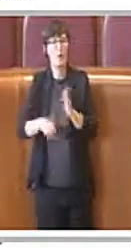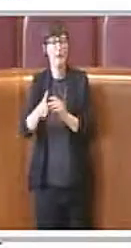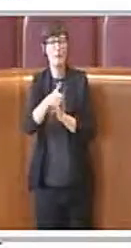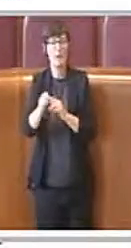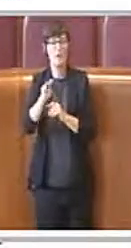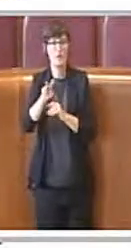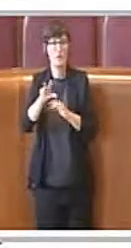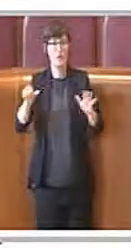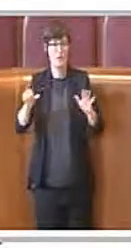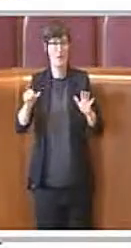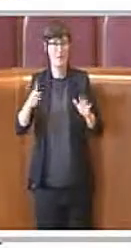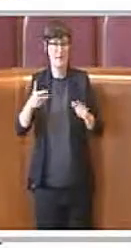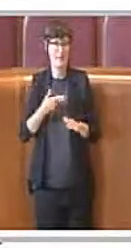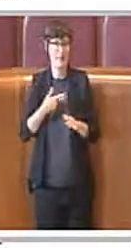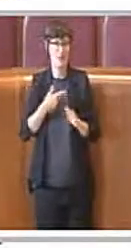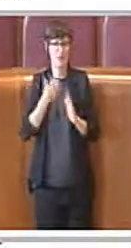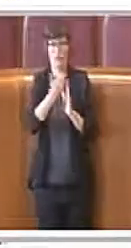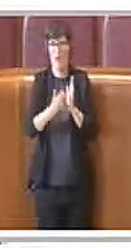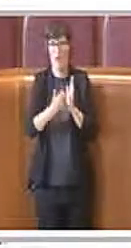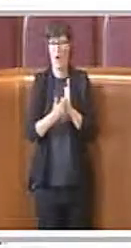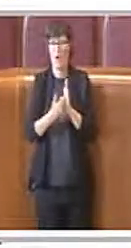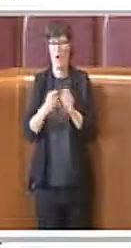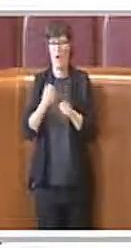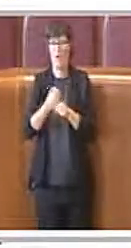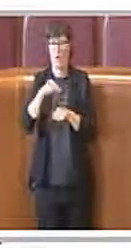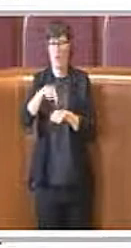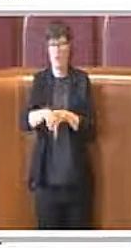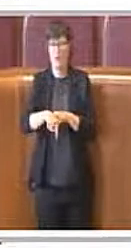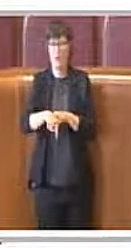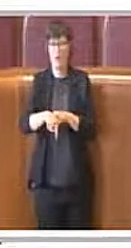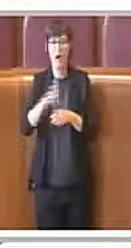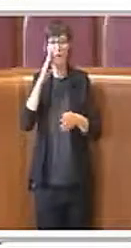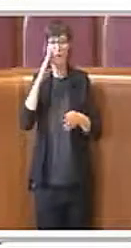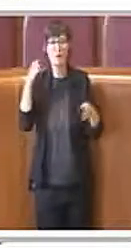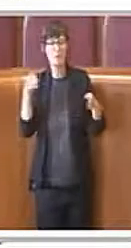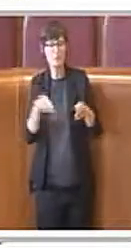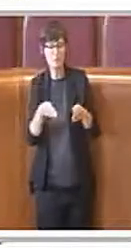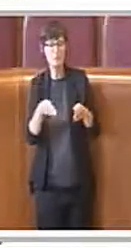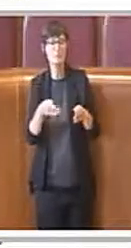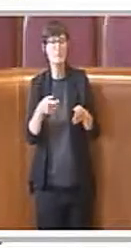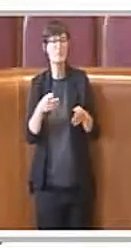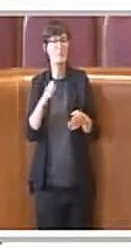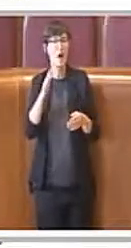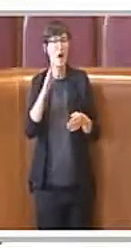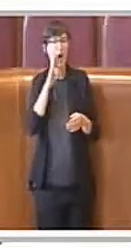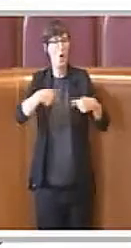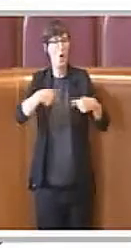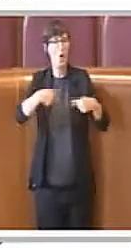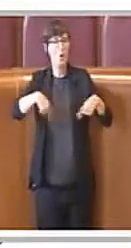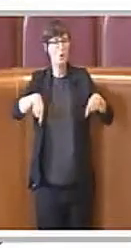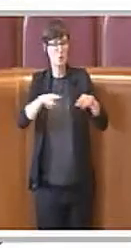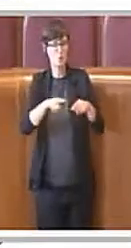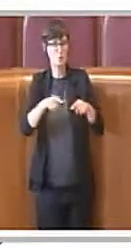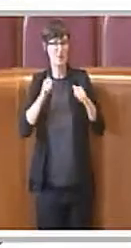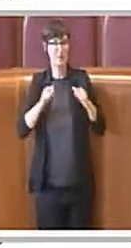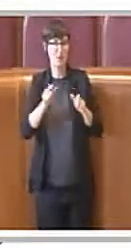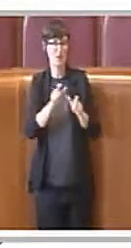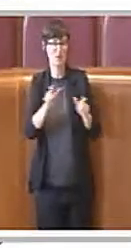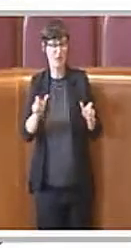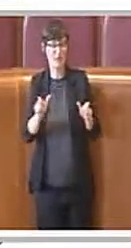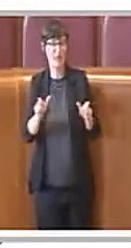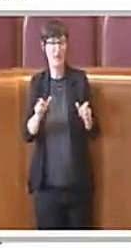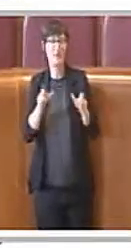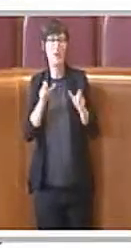lavori, che ha come oggetto il regolamento della consulta cittadina per i diritti delle persone con disabilità e linee guida per le